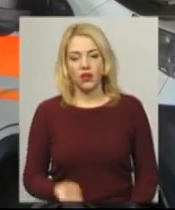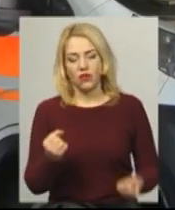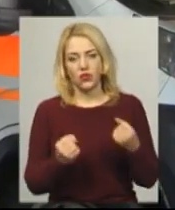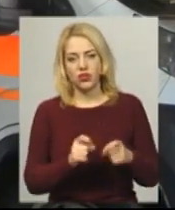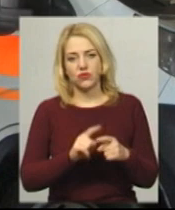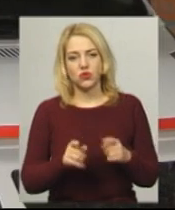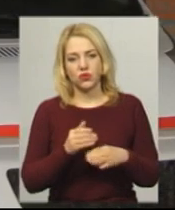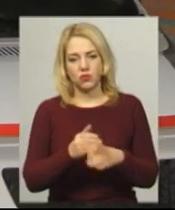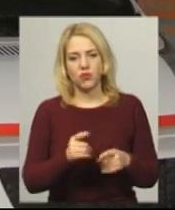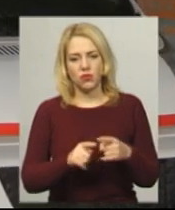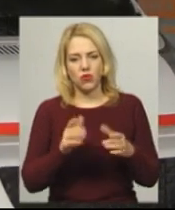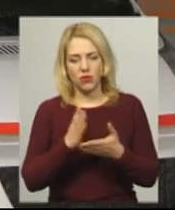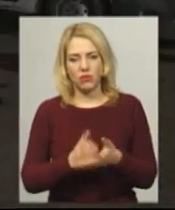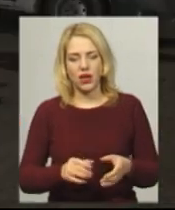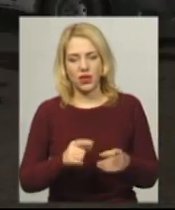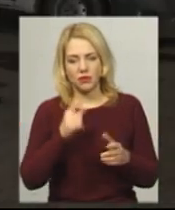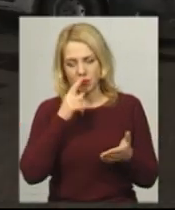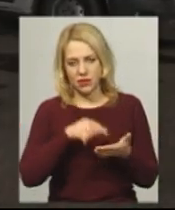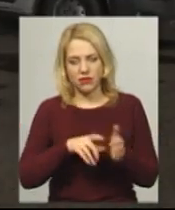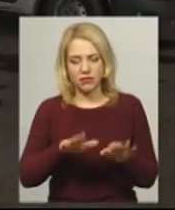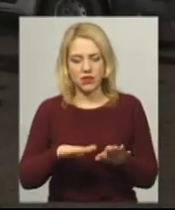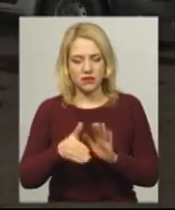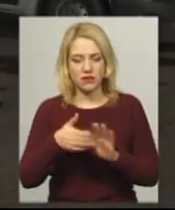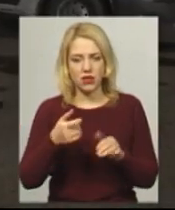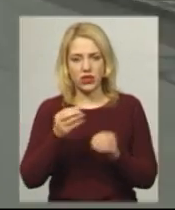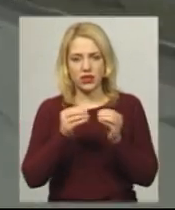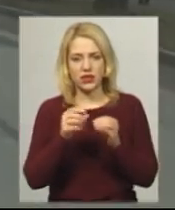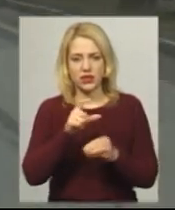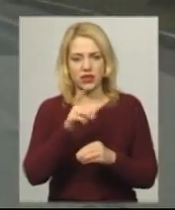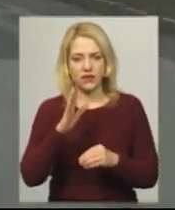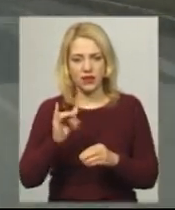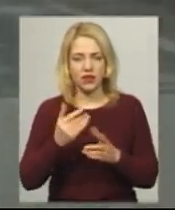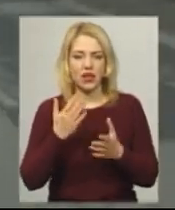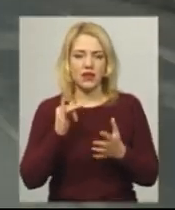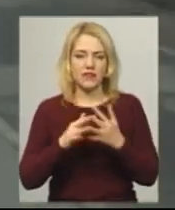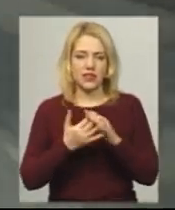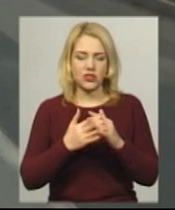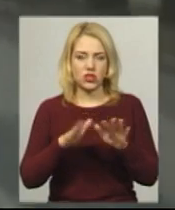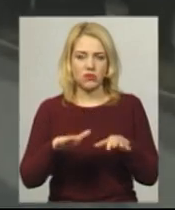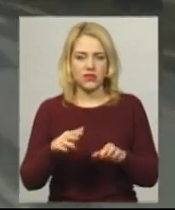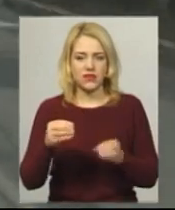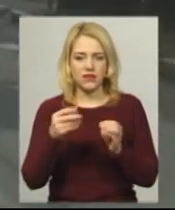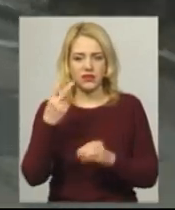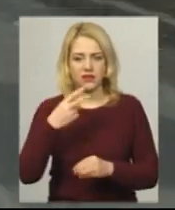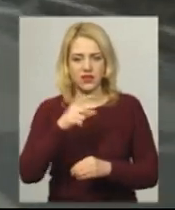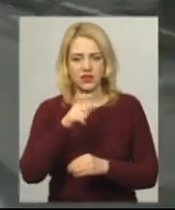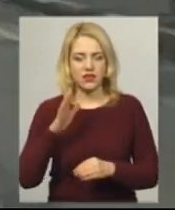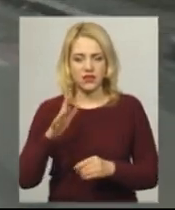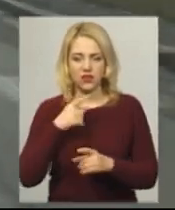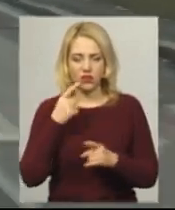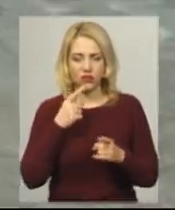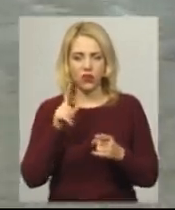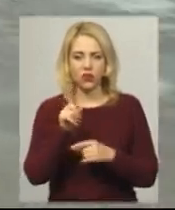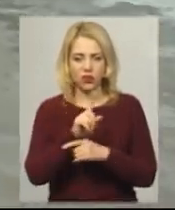допомоги має дістатися в місця виклику до 10 хвилин в межах міста та до 20 хвилин у сільській місцевості, каже Микола Купріян. Чоловік говорить,